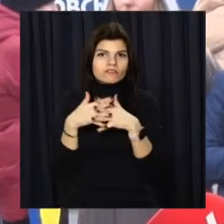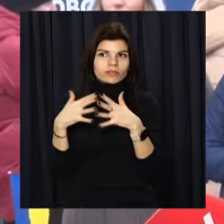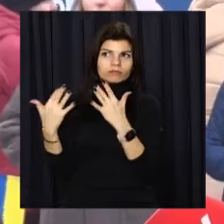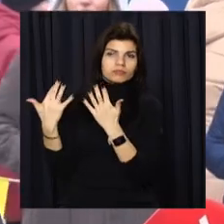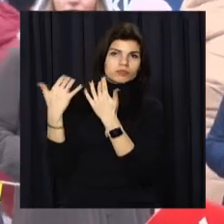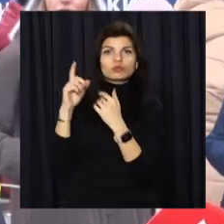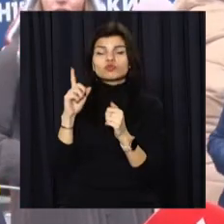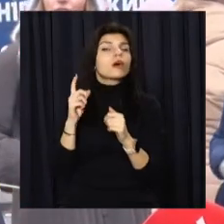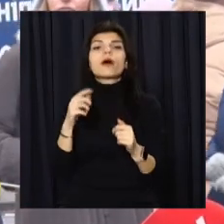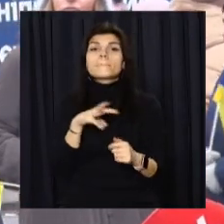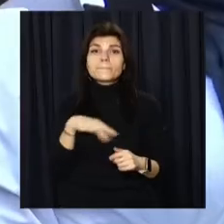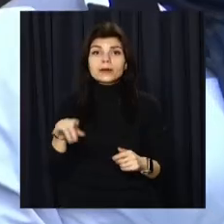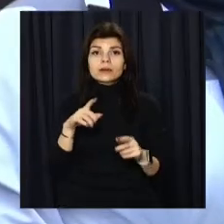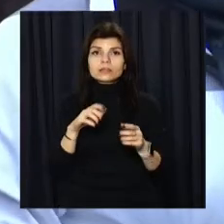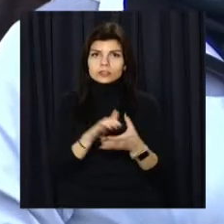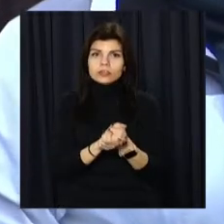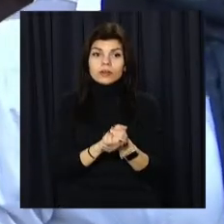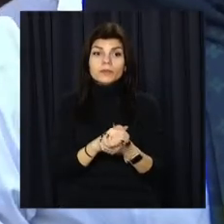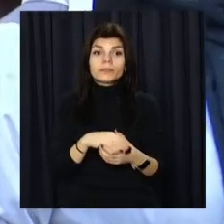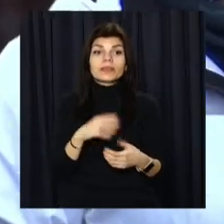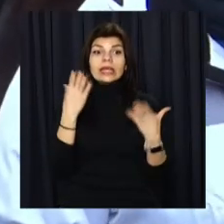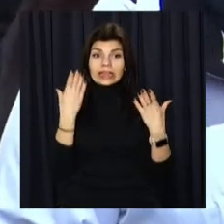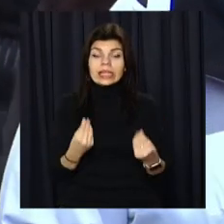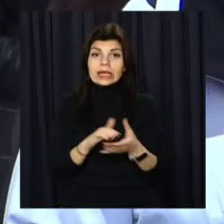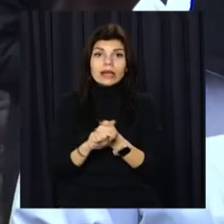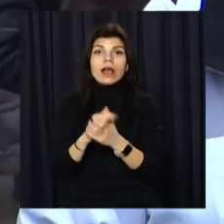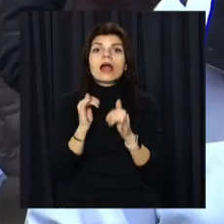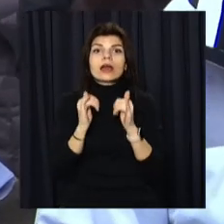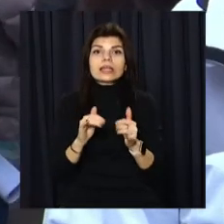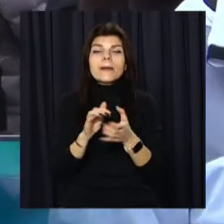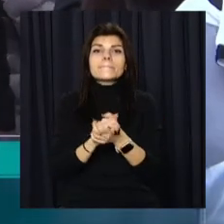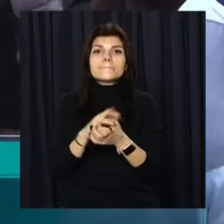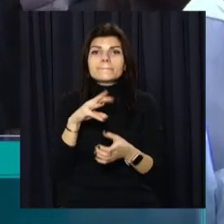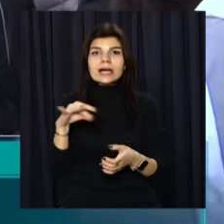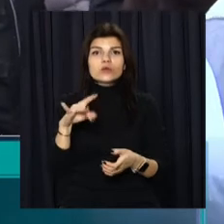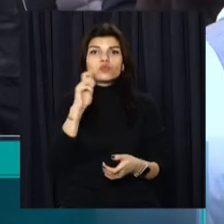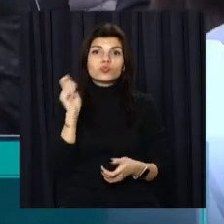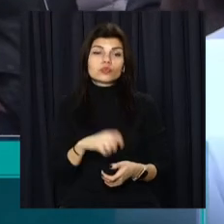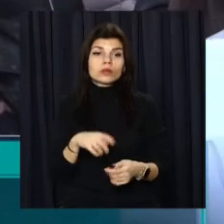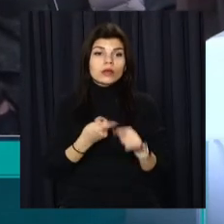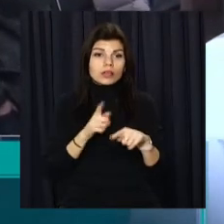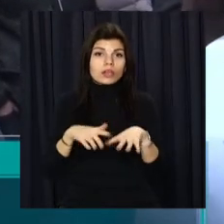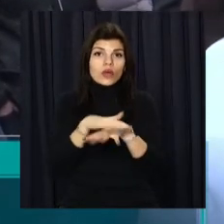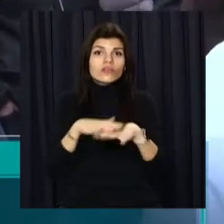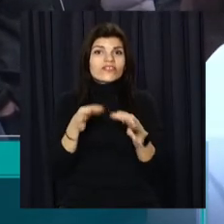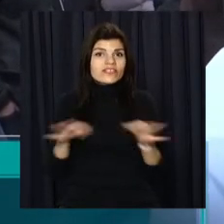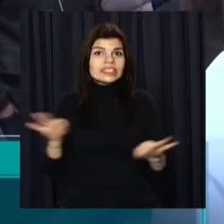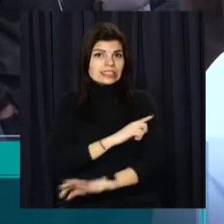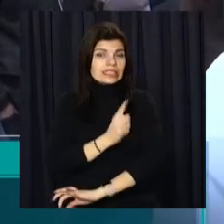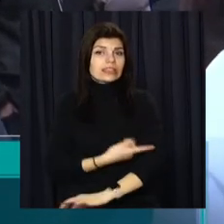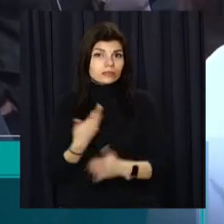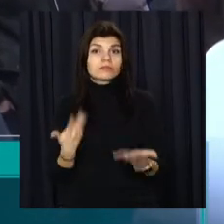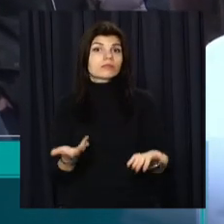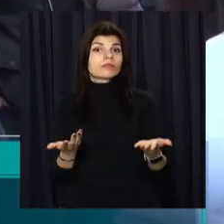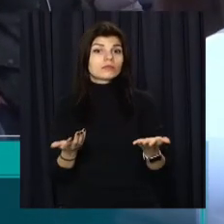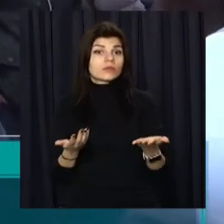нація як моноліт. День єднання об'єднатися заради миру в Україні. Ми ж українці народ вільний, сильний. І